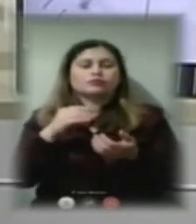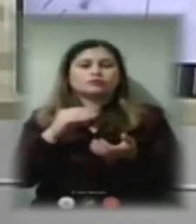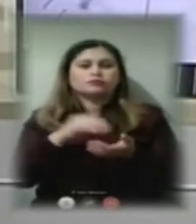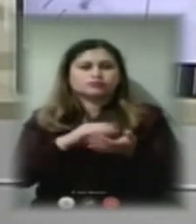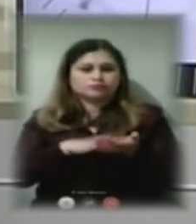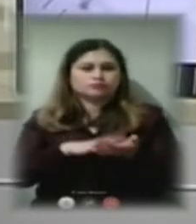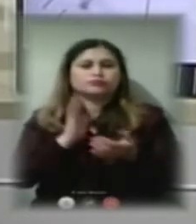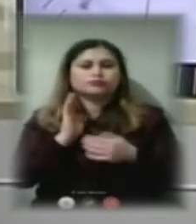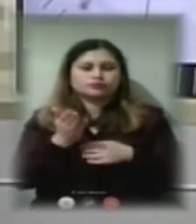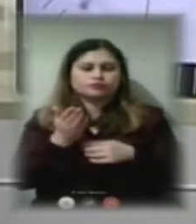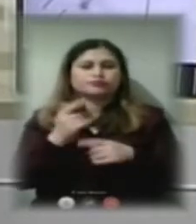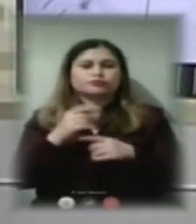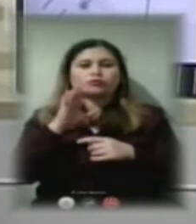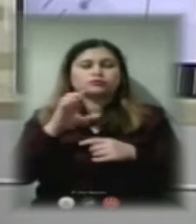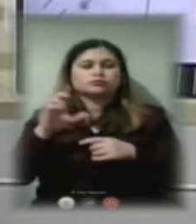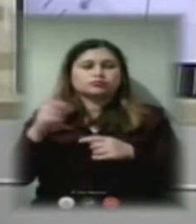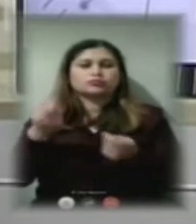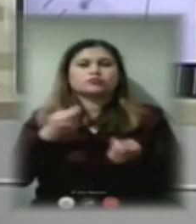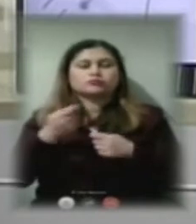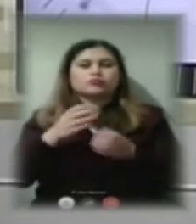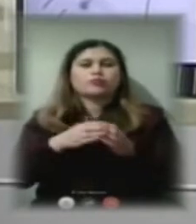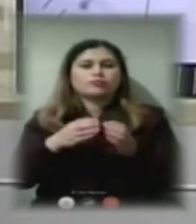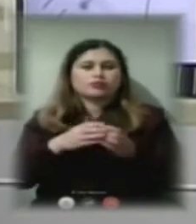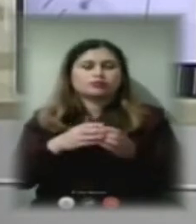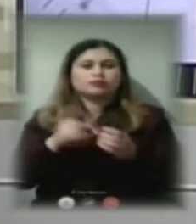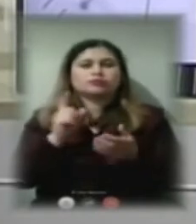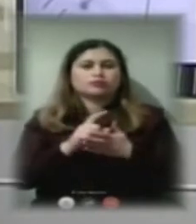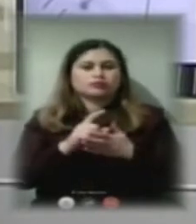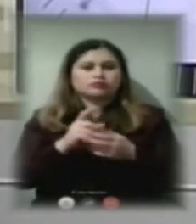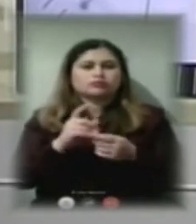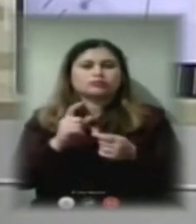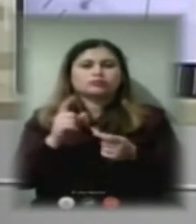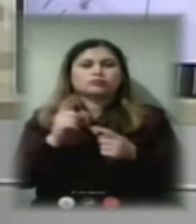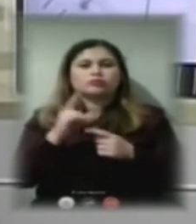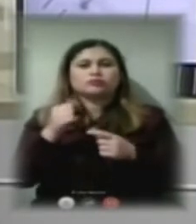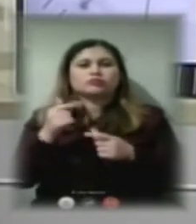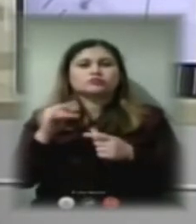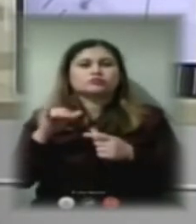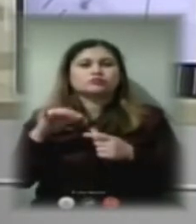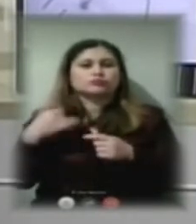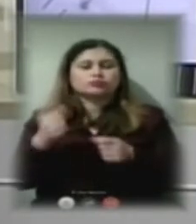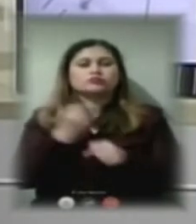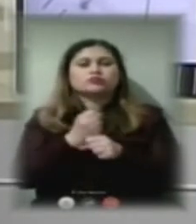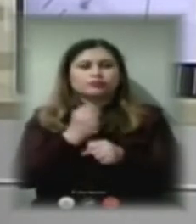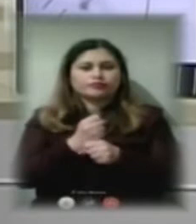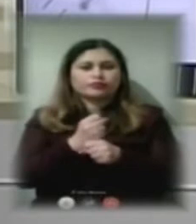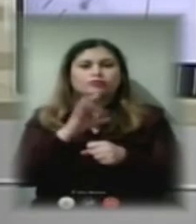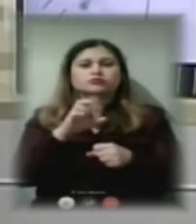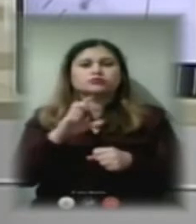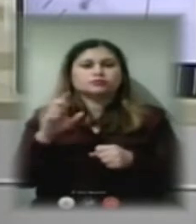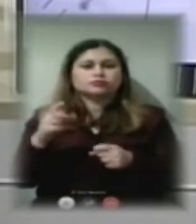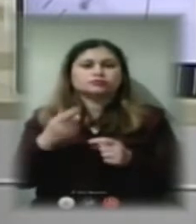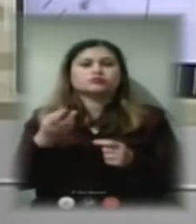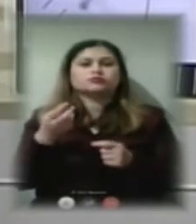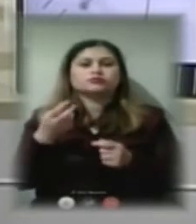керуючі компанії. Що все ж таки, шановні, реєструйте, створюйте ОСББ, будь